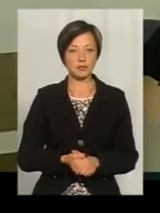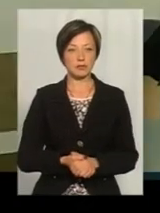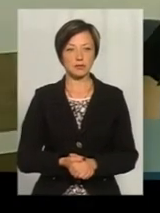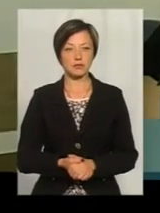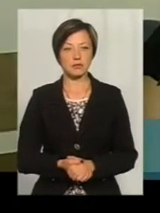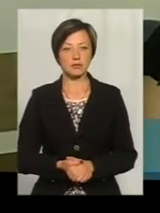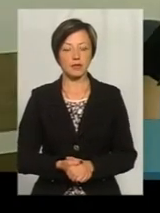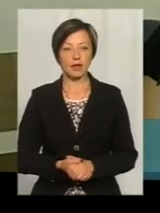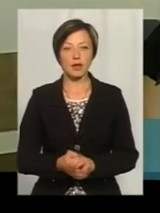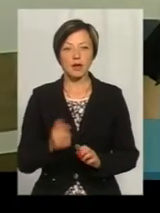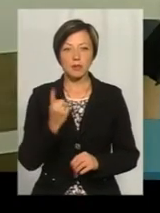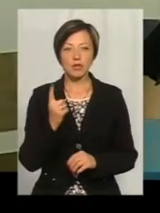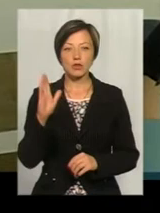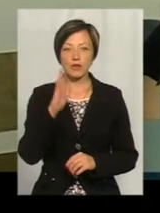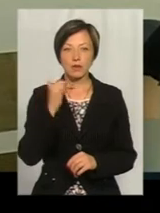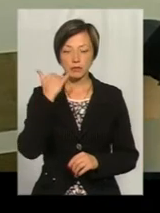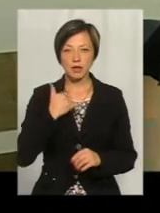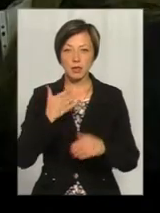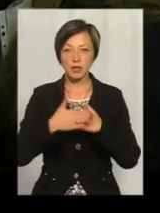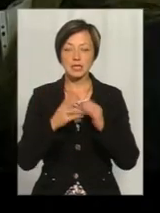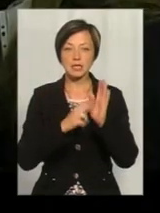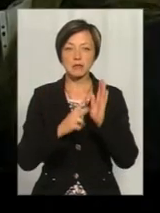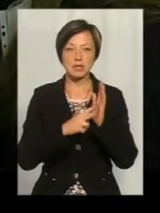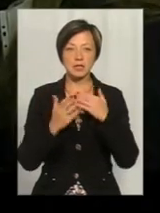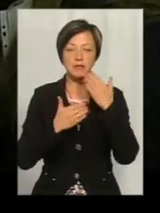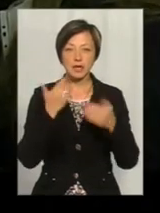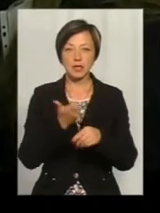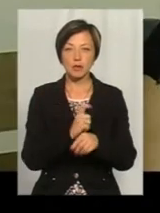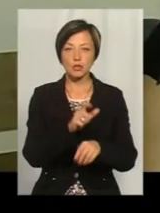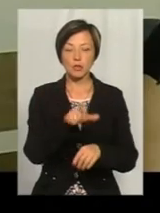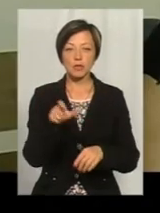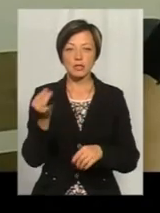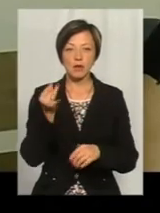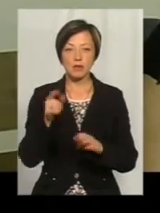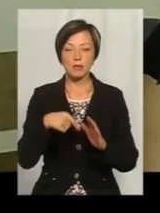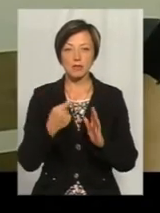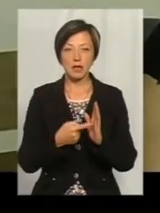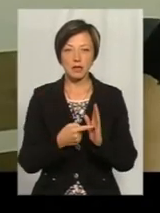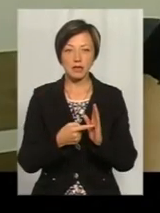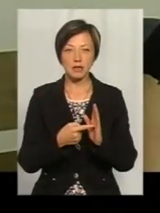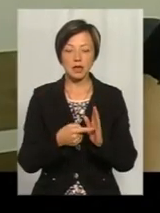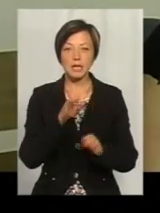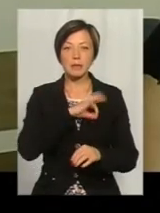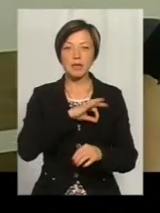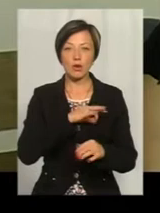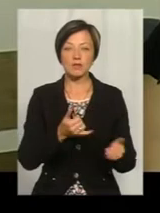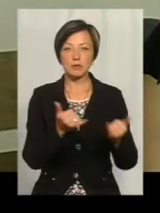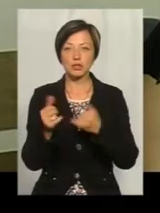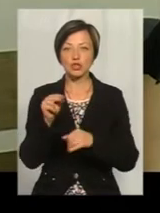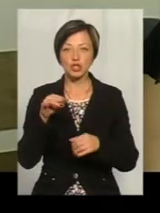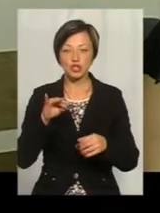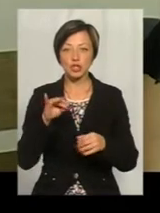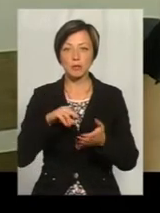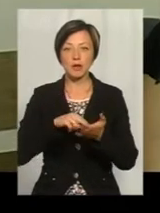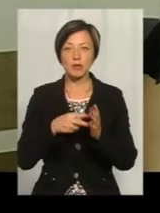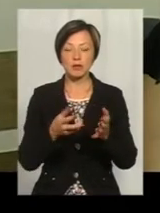Першого з вересня до нас надійшло близько 70 звернень. Найбільше людей цікавило питання, це саме пільгового забезпечення, чи передбачено